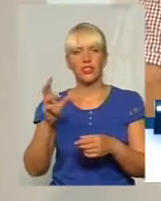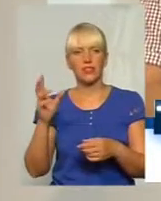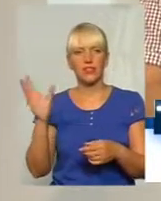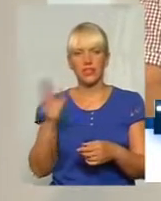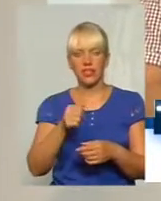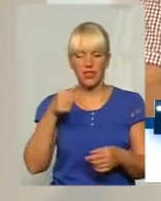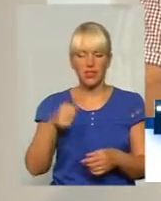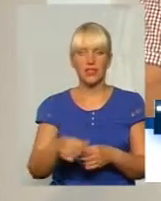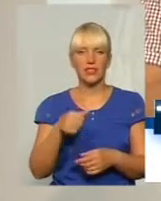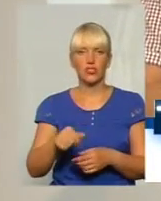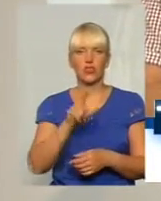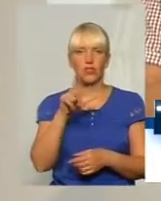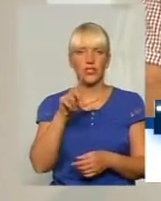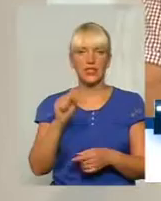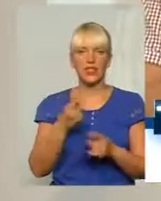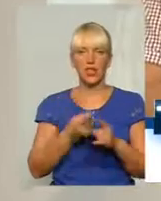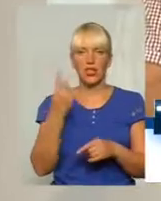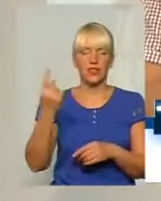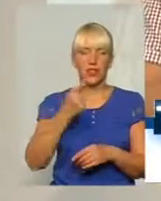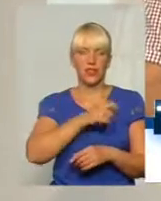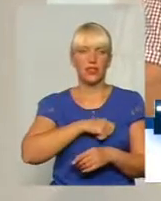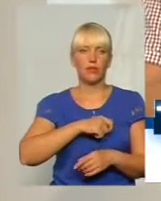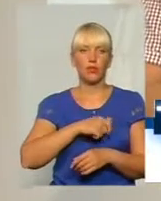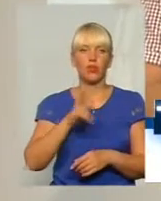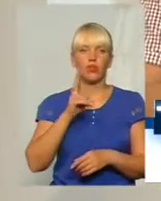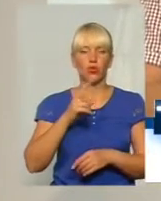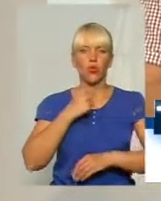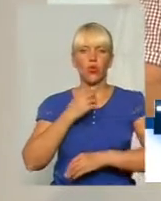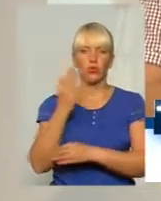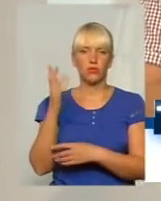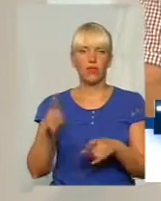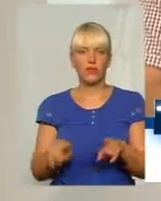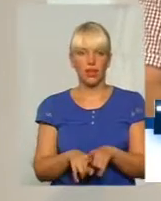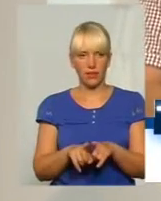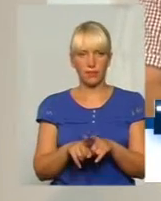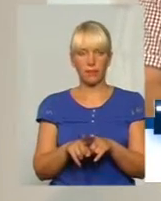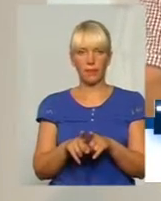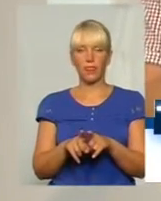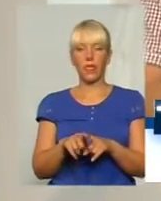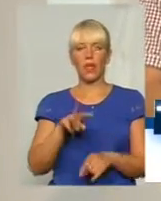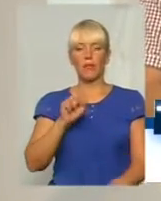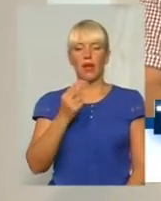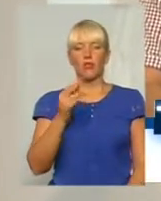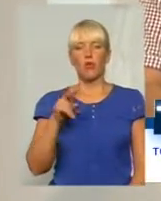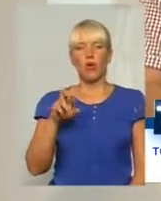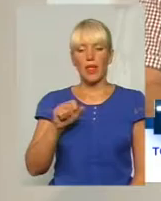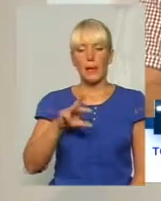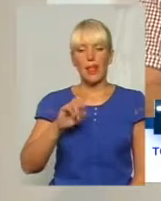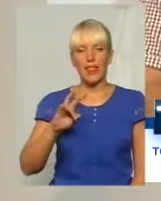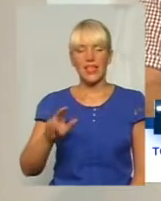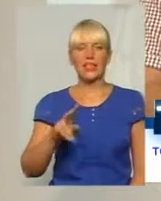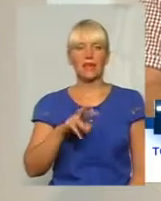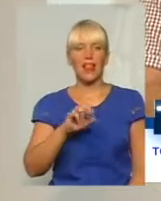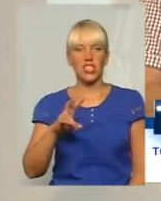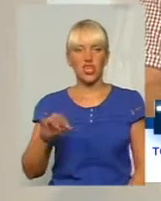кнопку «За». Це єдиний нардеп Смельниччини, який голосував так. Далі. Мацова, Мельник, Мельниченко, вони всі з фракції